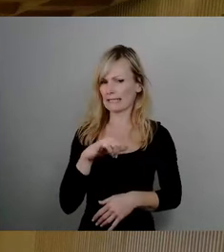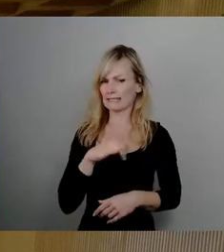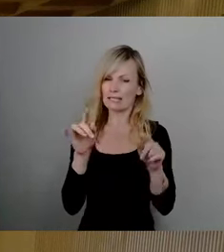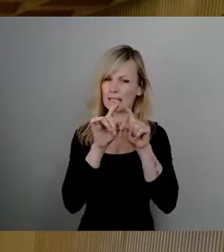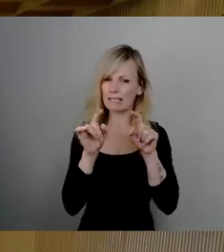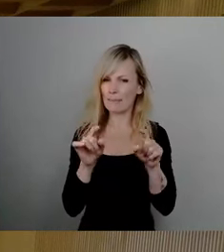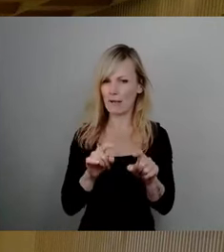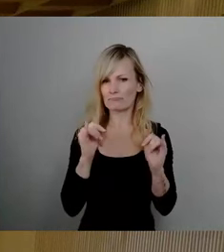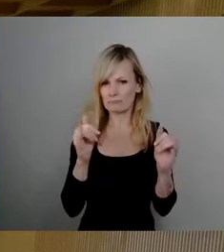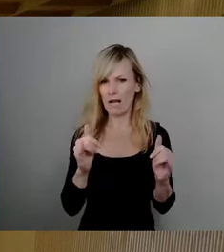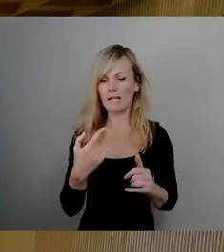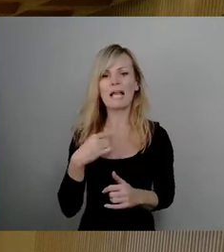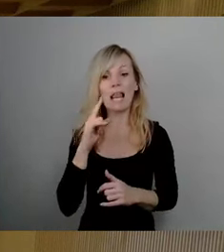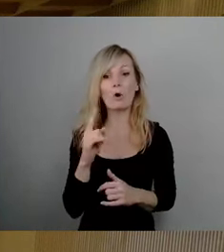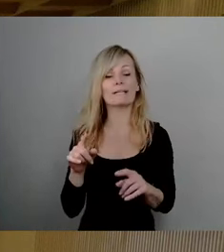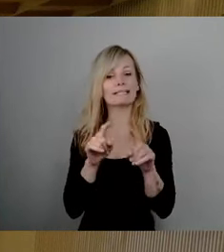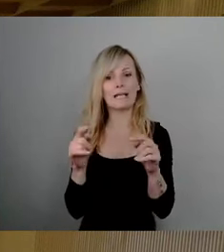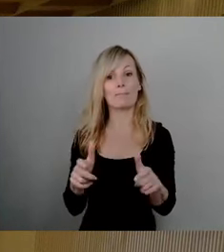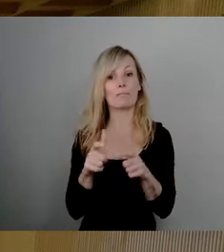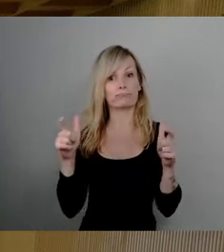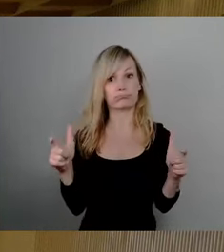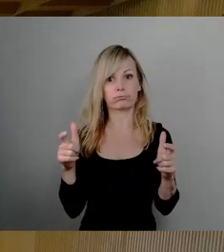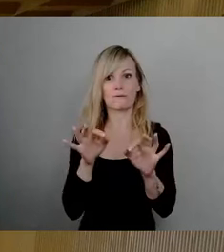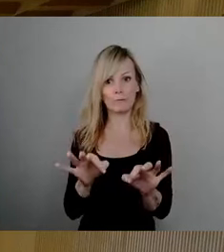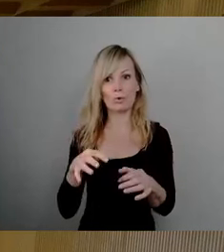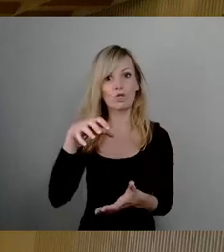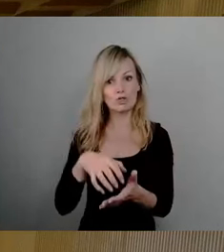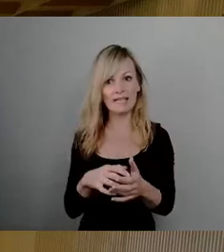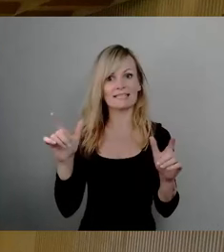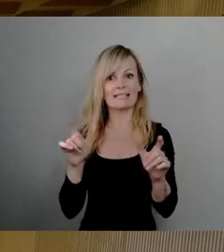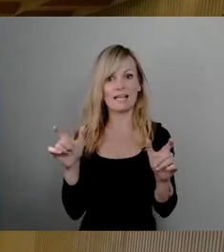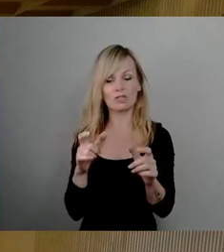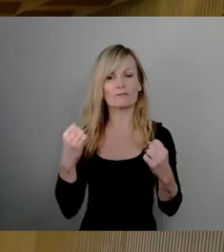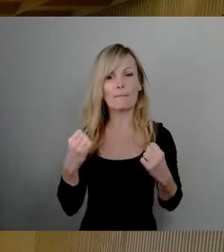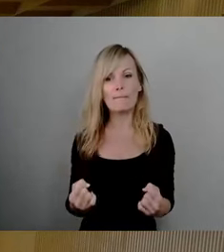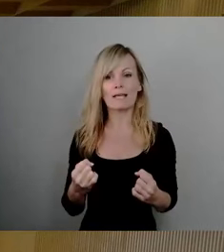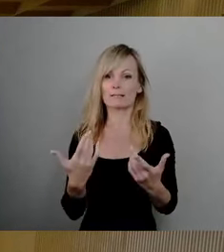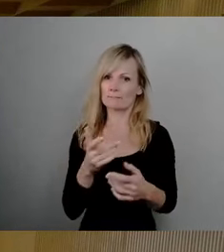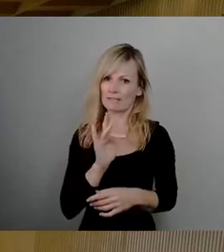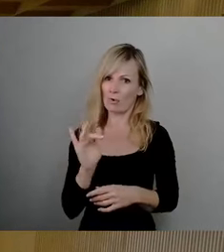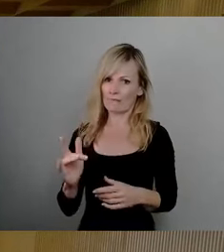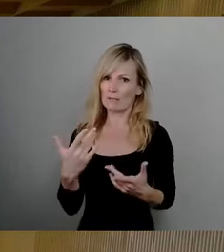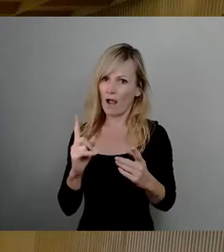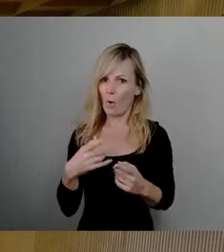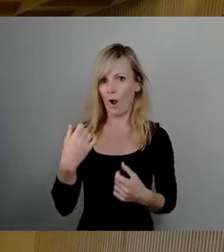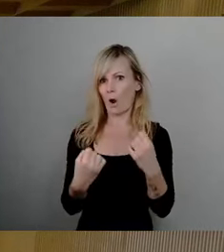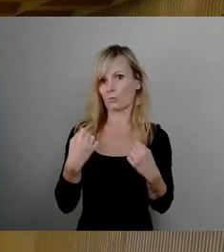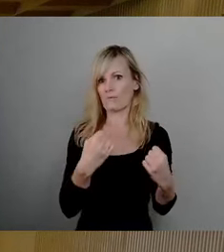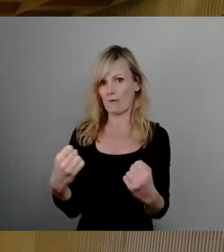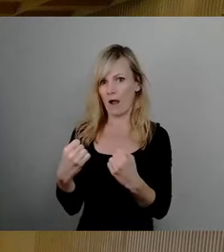größte Thema, was die Stadtgesellschaft am meisten betrifft, vor allem auch Autofahrer und auch